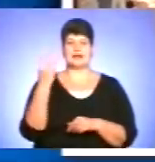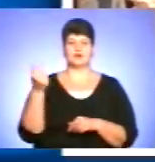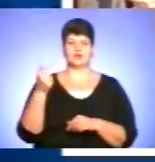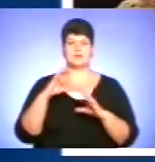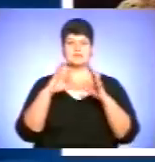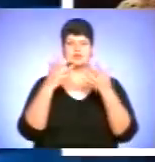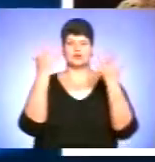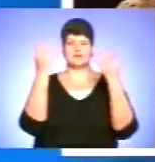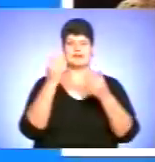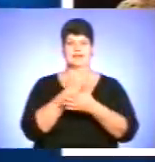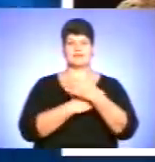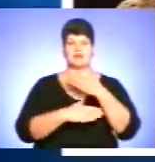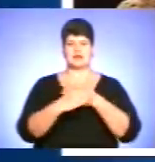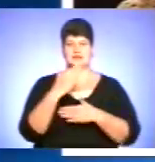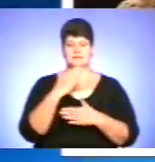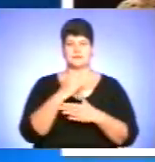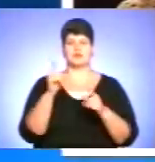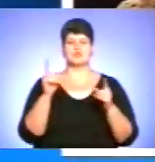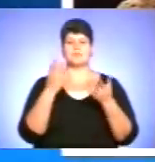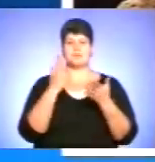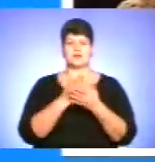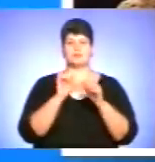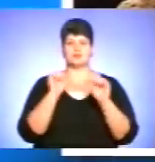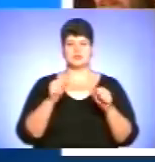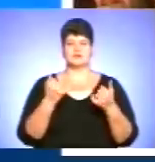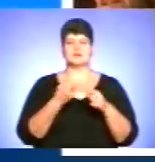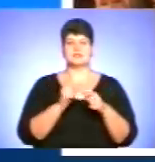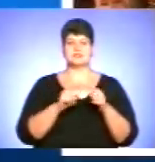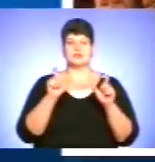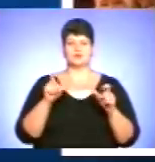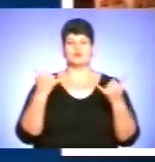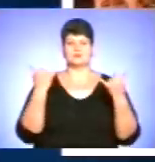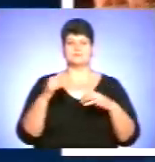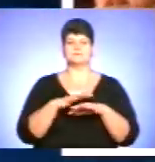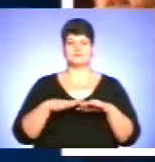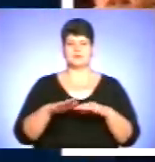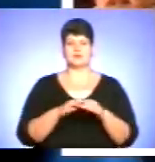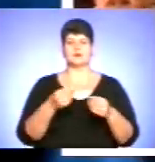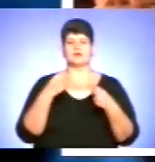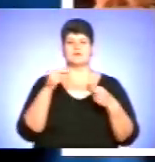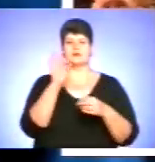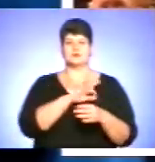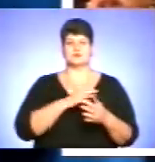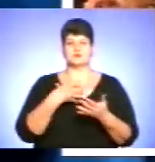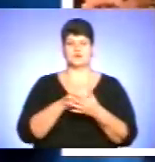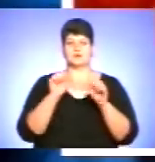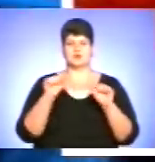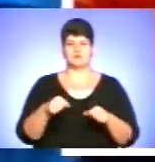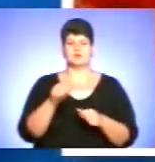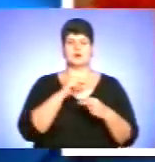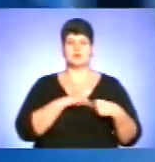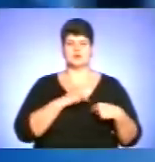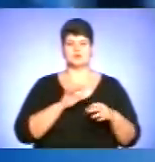Міжнародний день інвалідів. Чи мають можливість ці люди у нинішньому суспільстві реалізувати своє право на працю і гідну заробітну